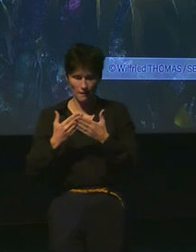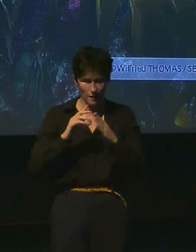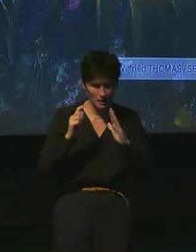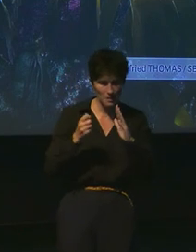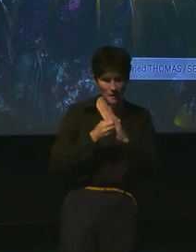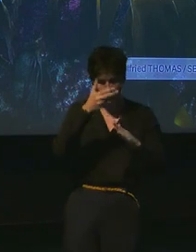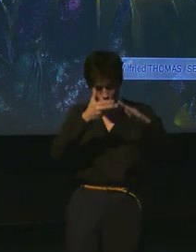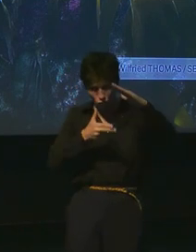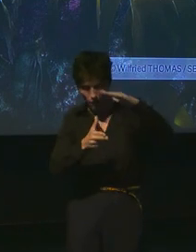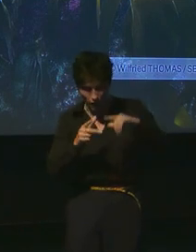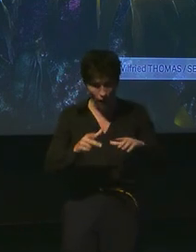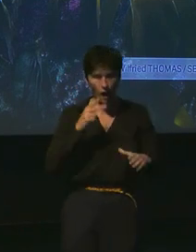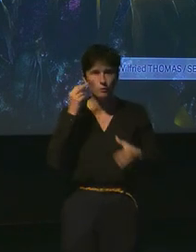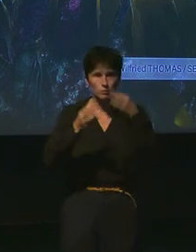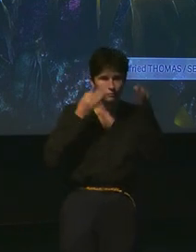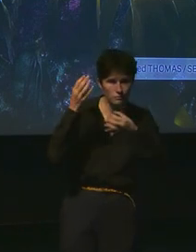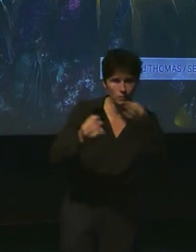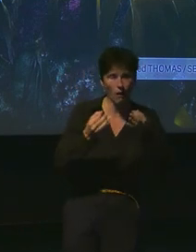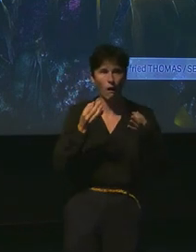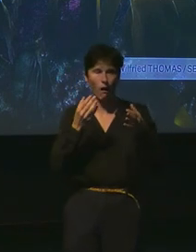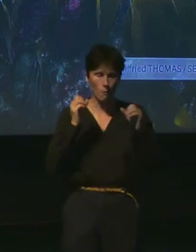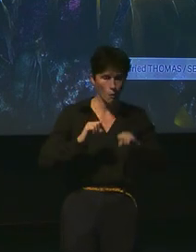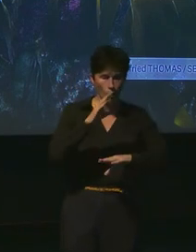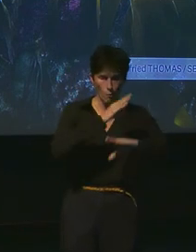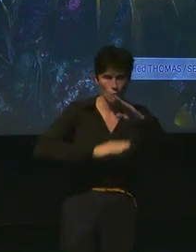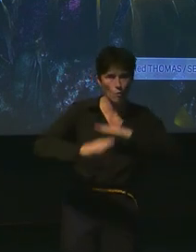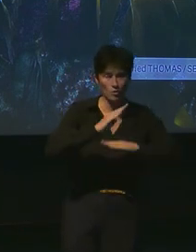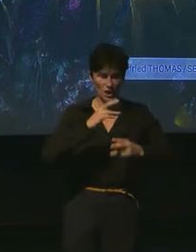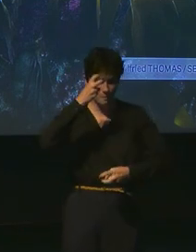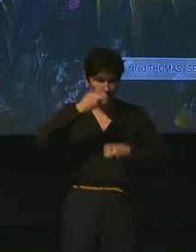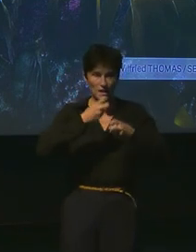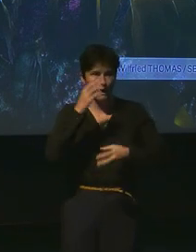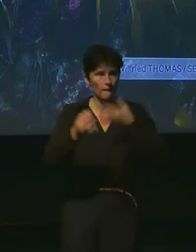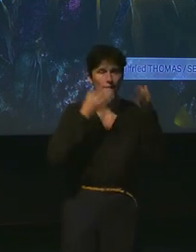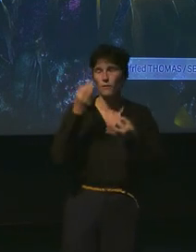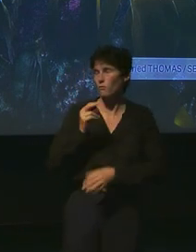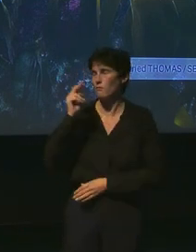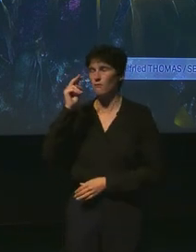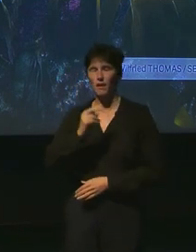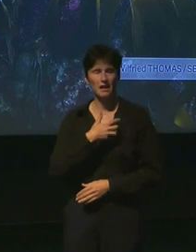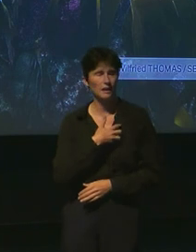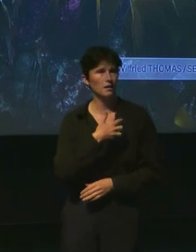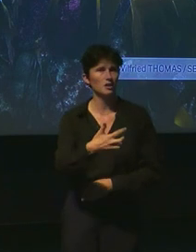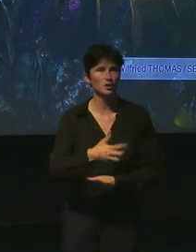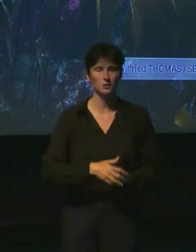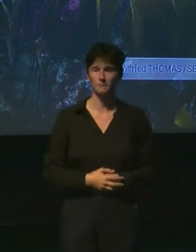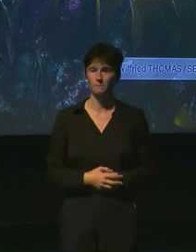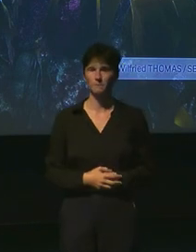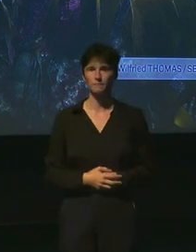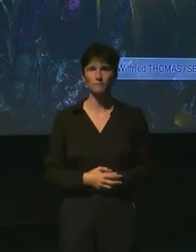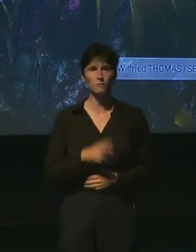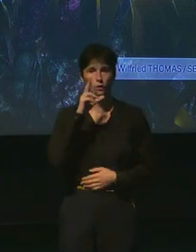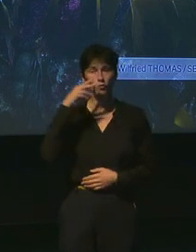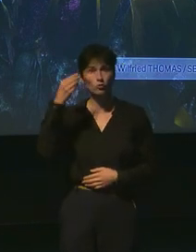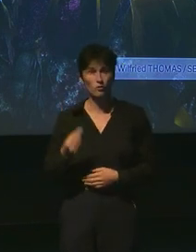découvrir les richesses biologiques et minérales de l'océan. Donc, Jules Verne a énormément de